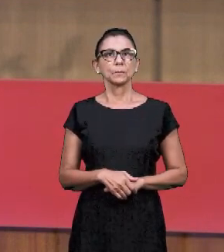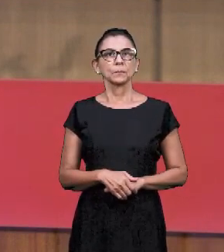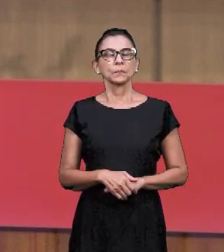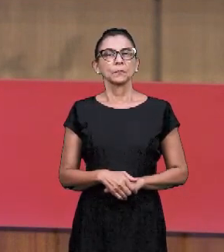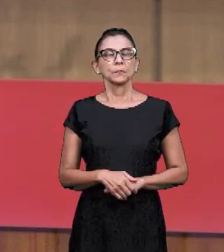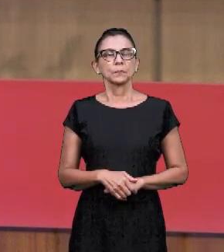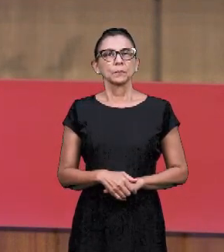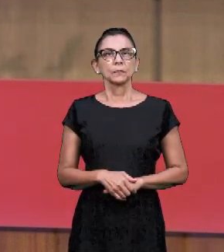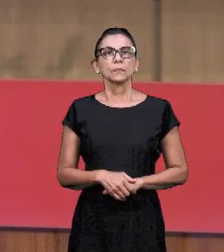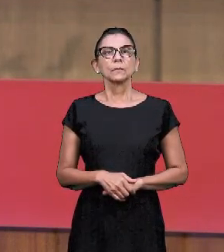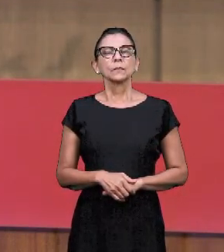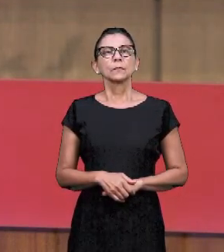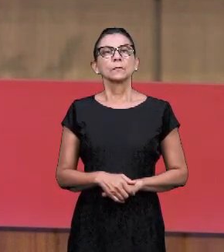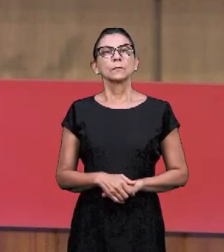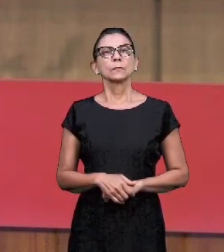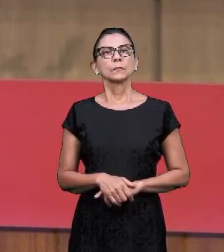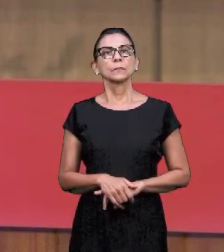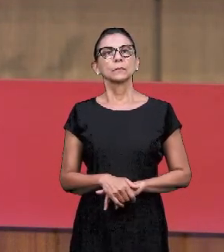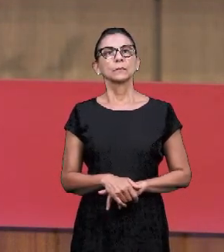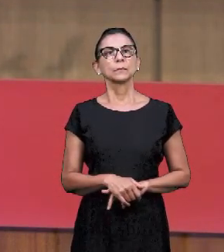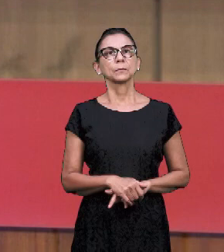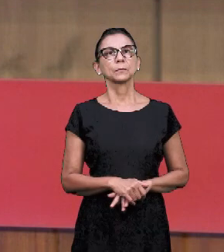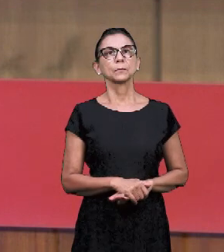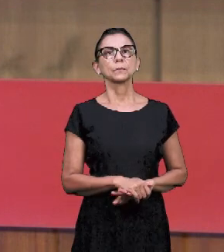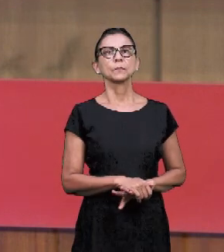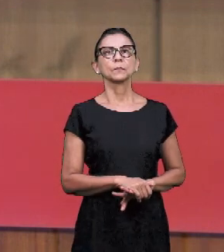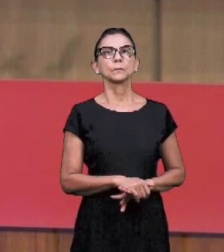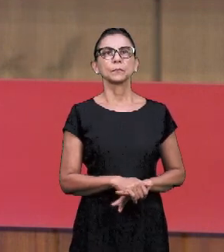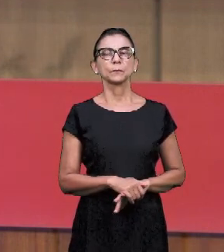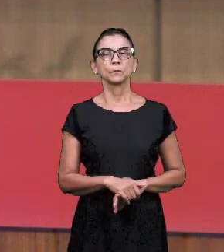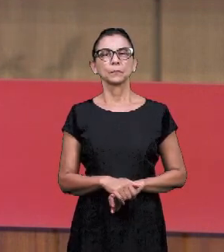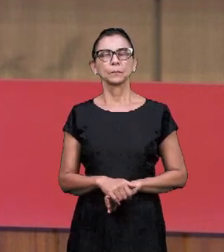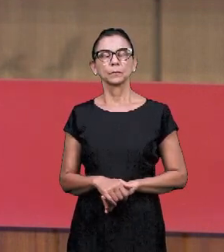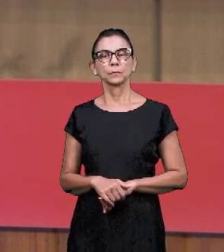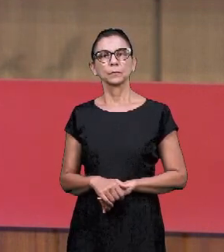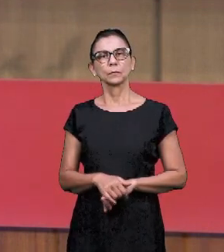Простите. Труженик в этой работе.